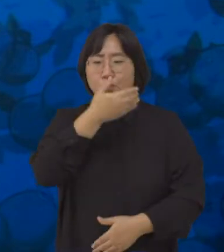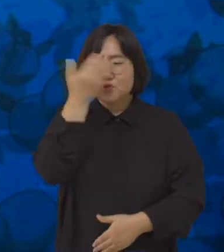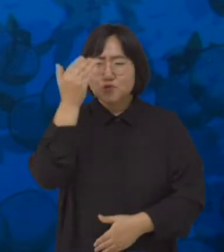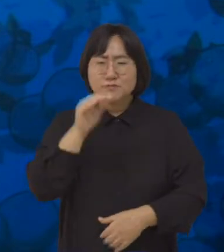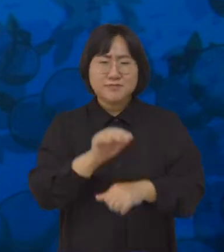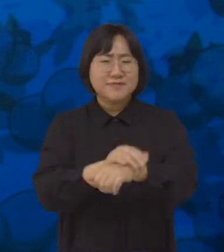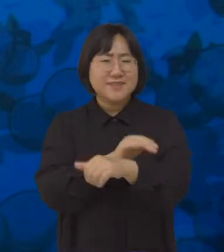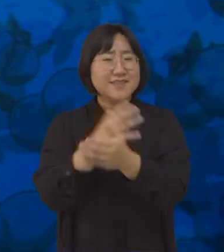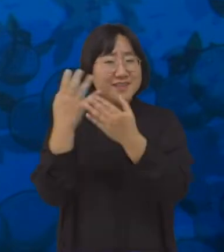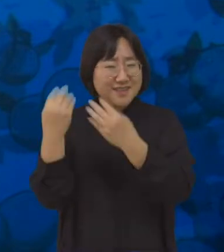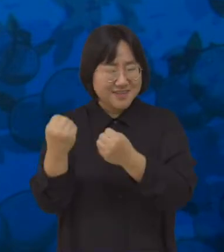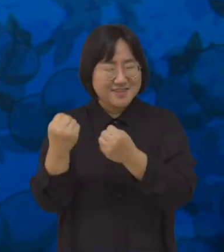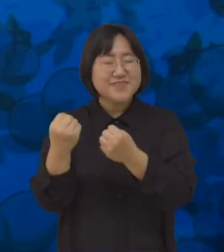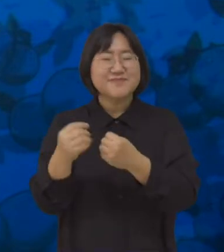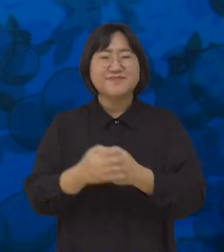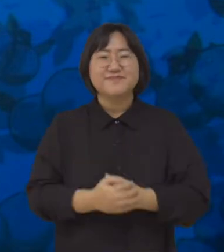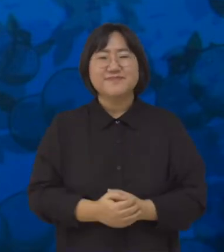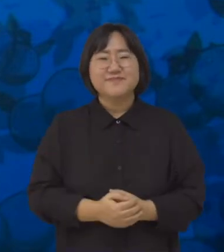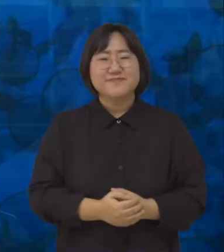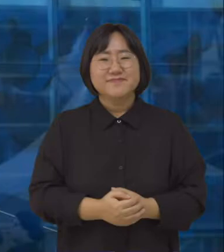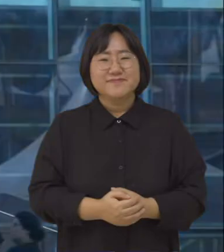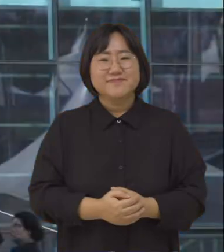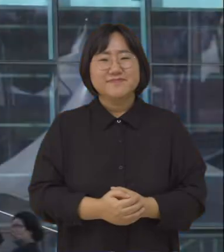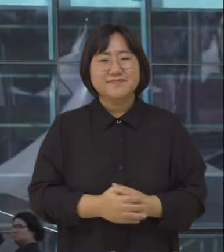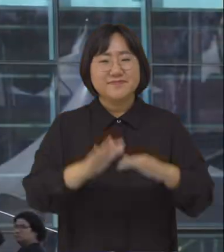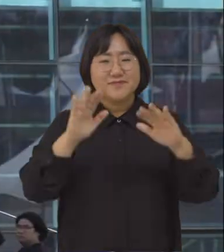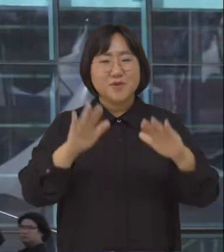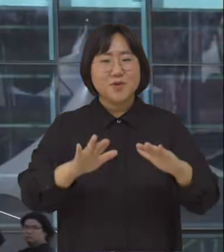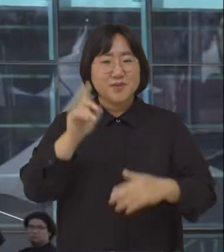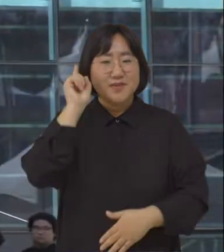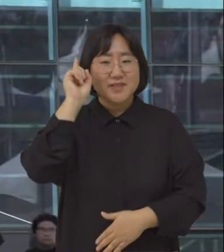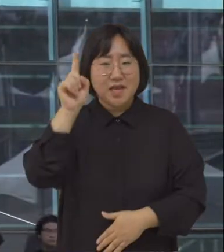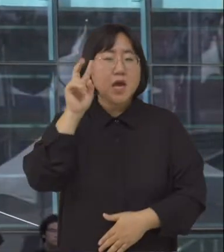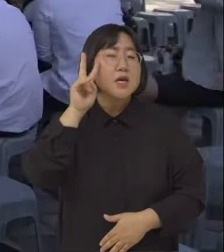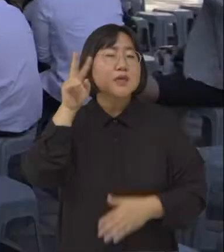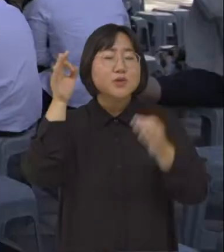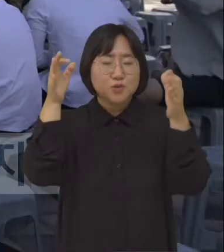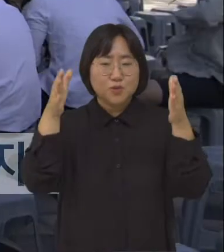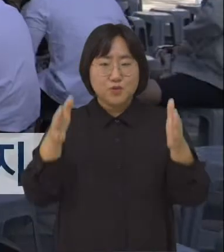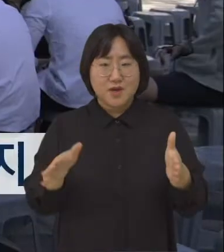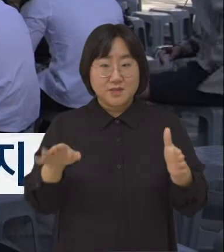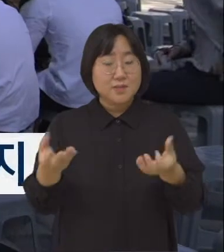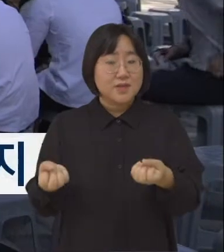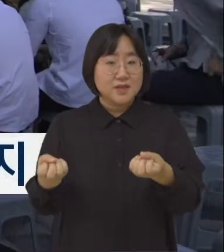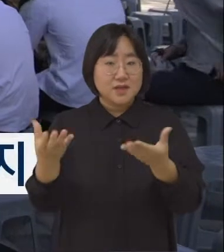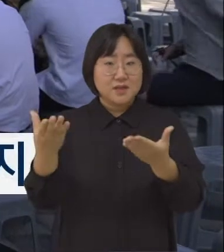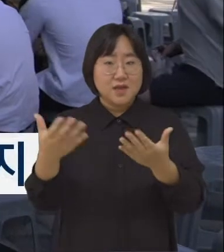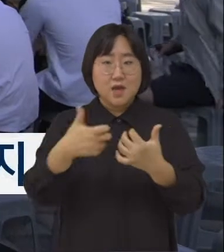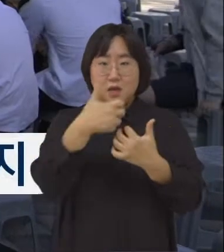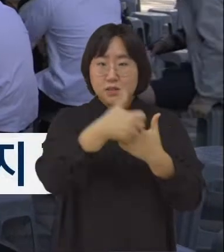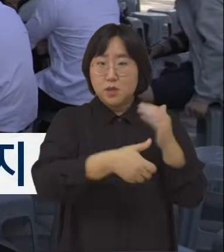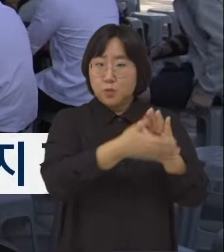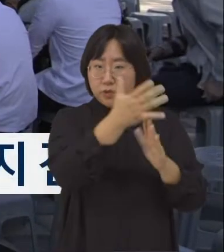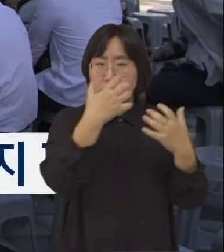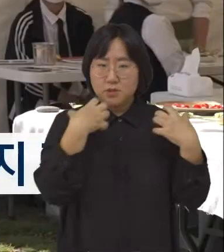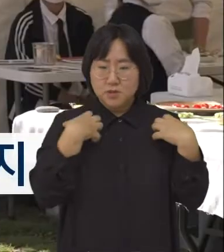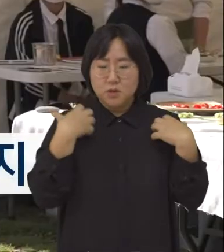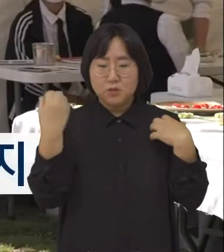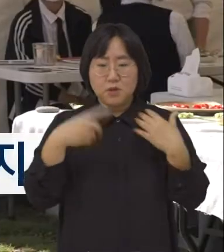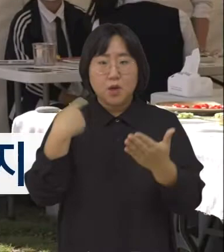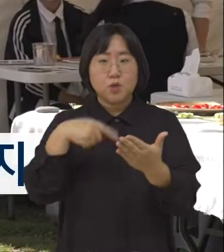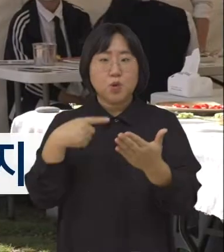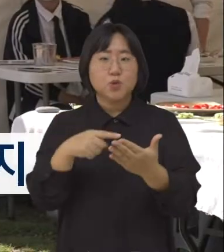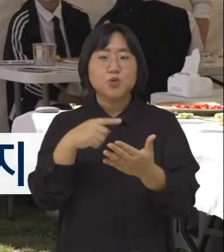전당에서 열리고 있습니다. 오늘과 내일 이틀 동안 진행되는 이번 행사는 서귀포시와 서귀포시